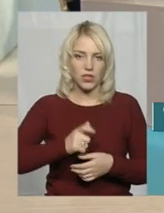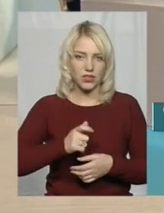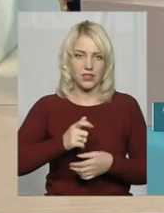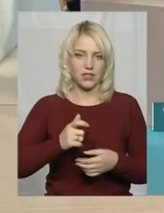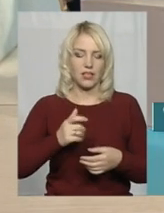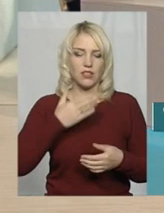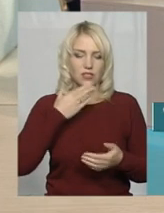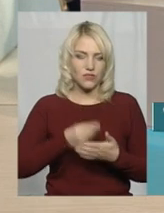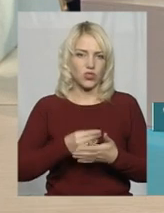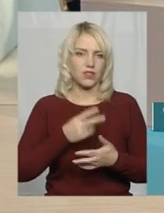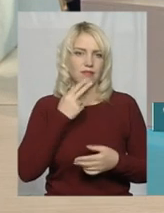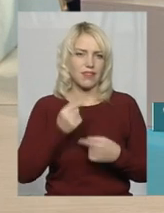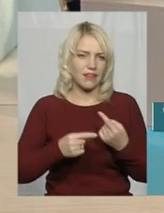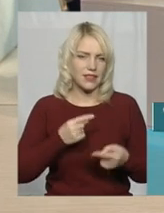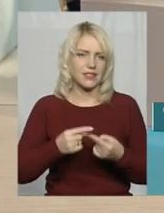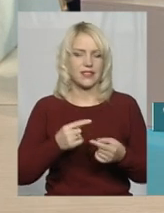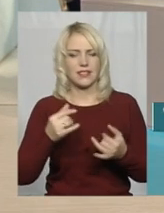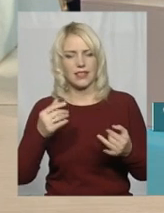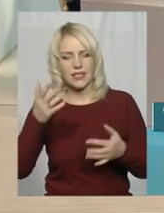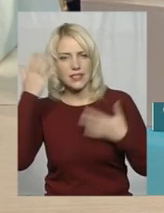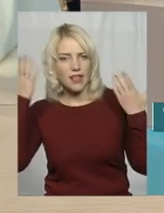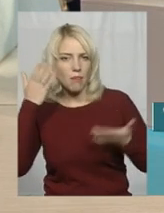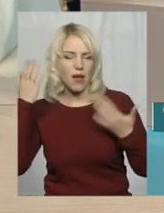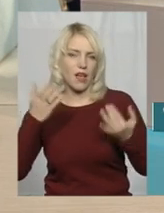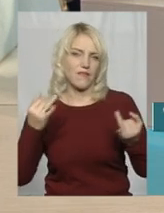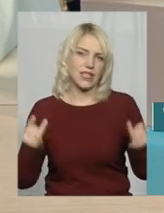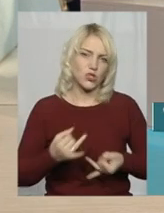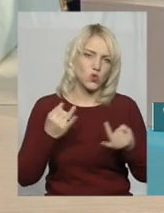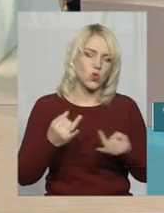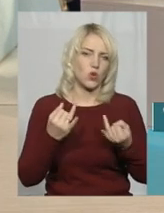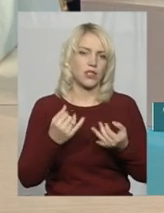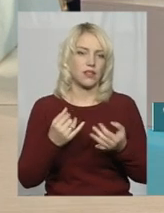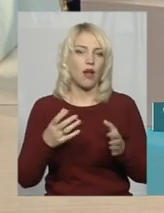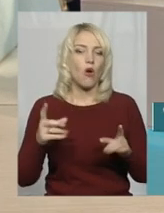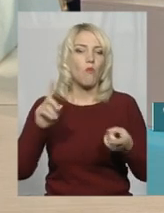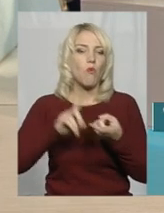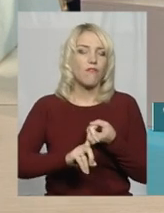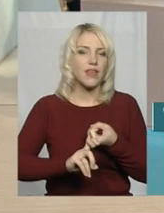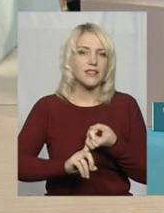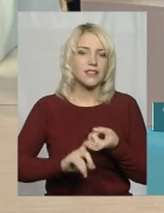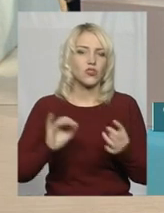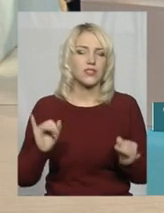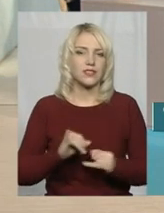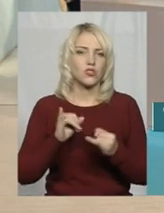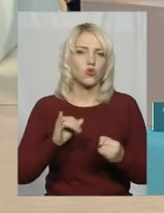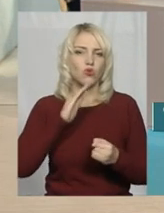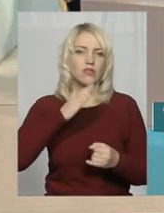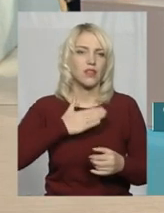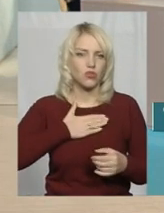своїх етнічних традицій, забав, історій, пов'язаних, можливо, із якоюсь нашою